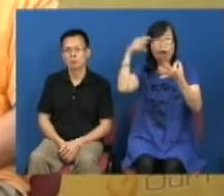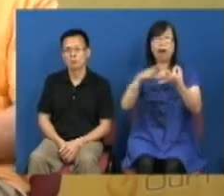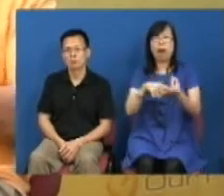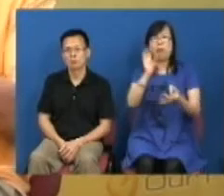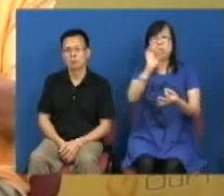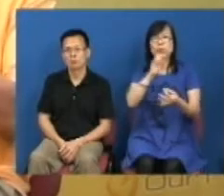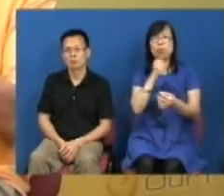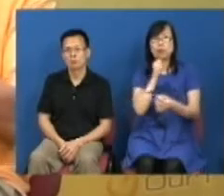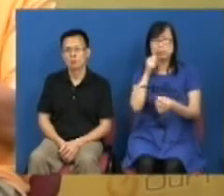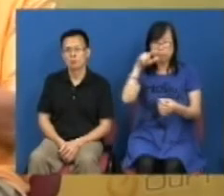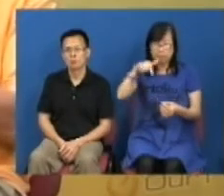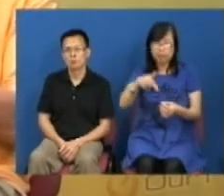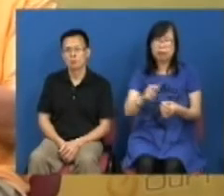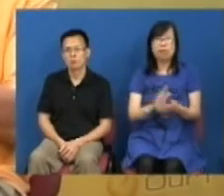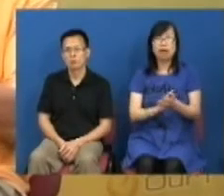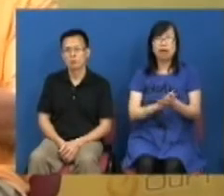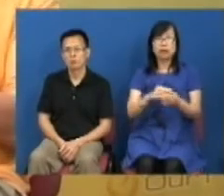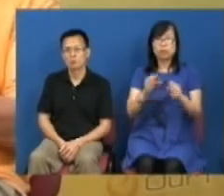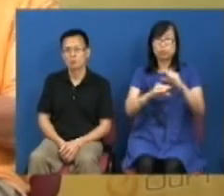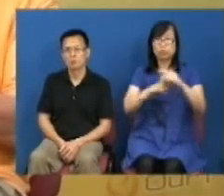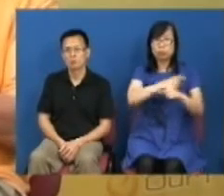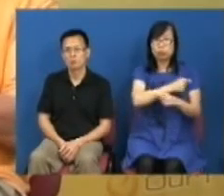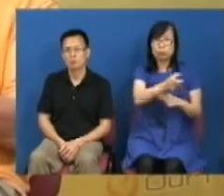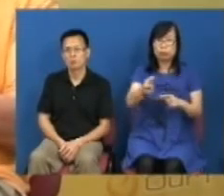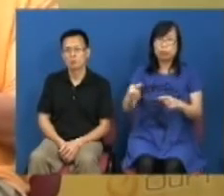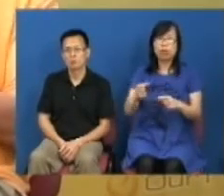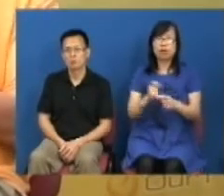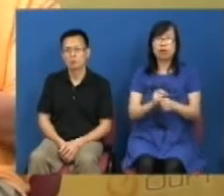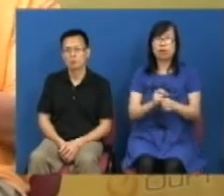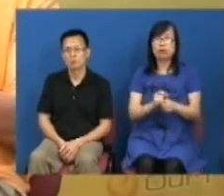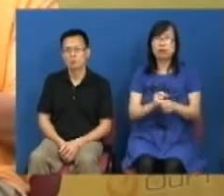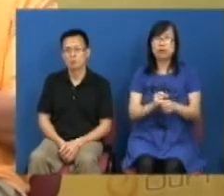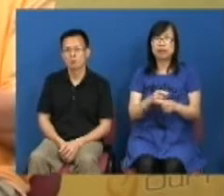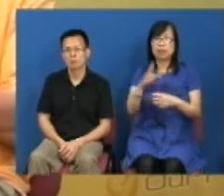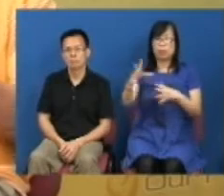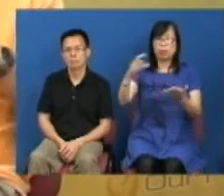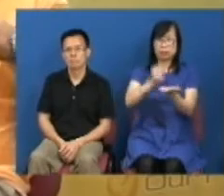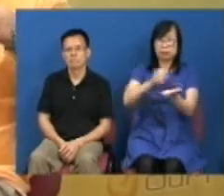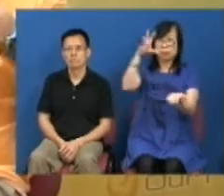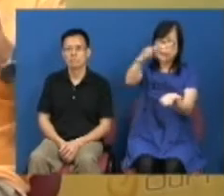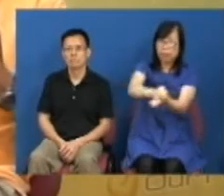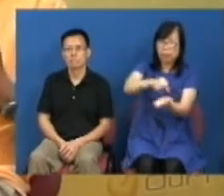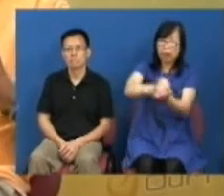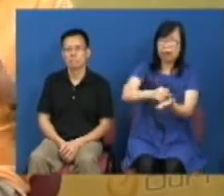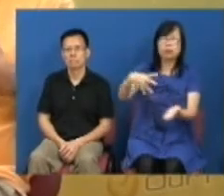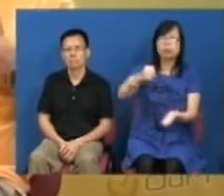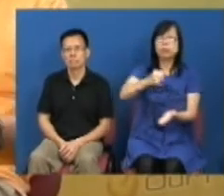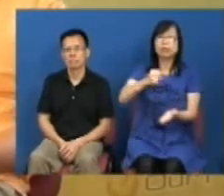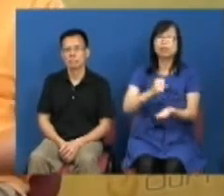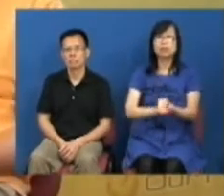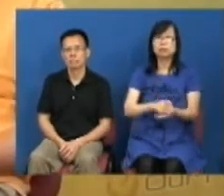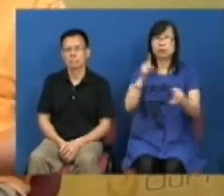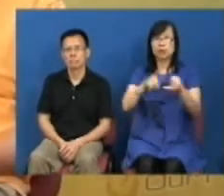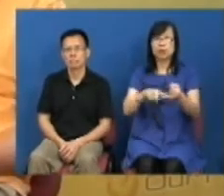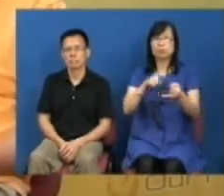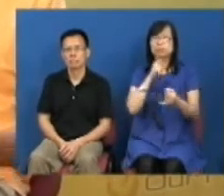次的矛盾无论是通胀的问题住房的问题其实就是说地产霸权示弱的客观的结果